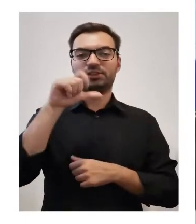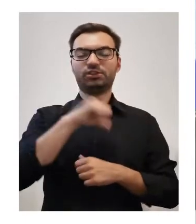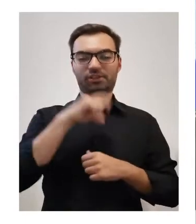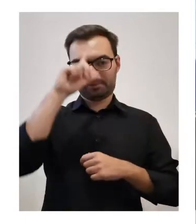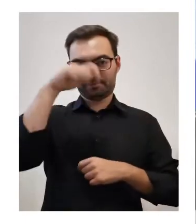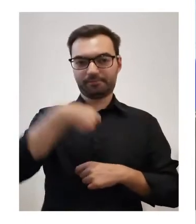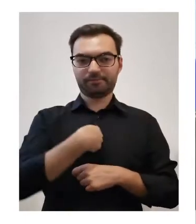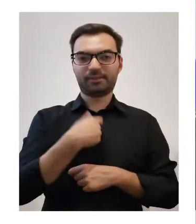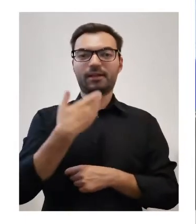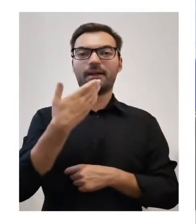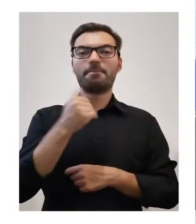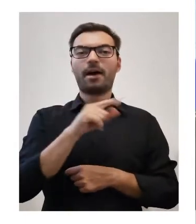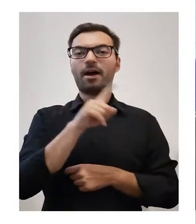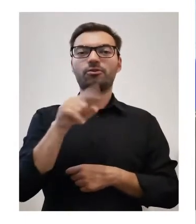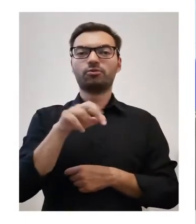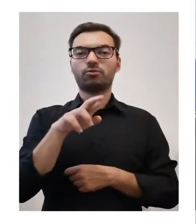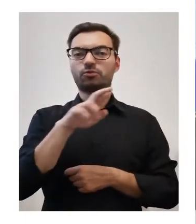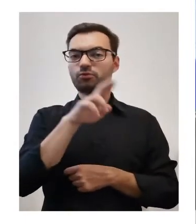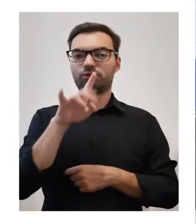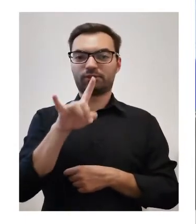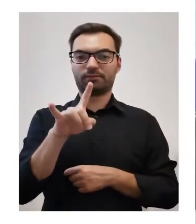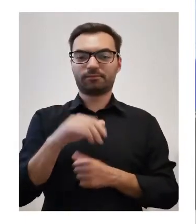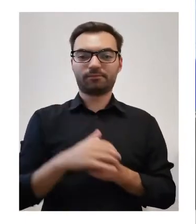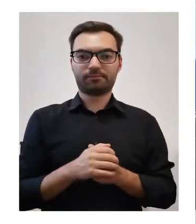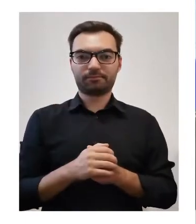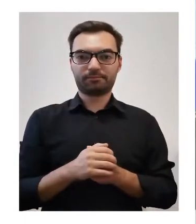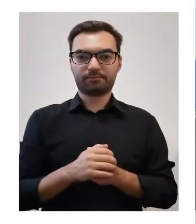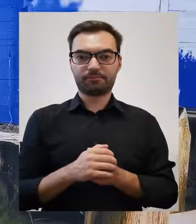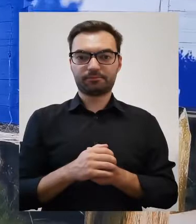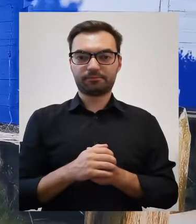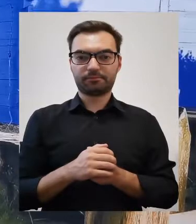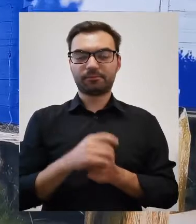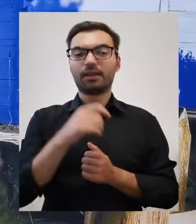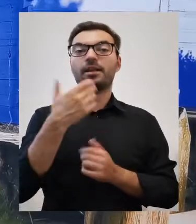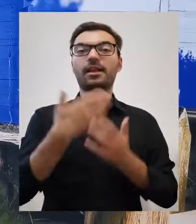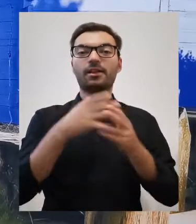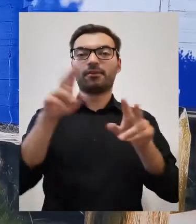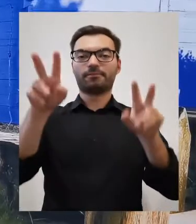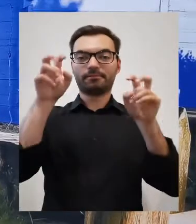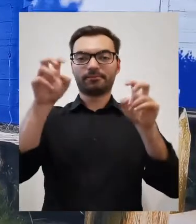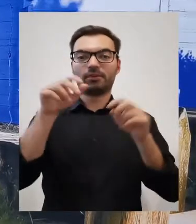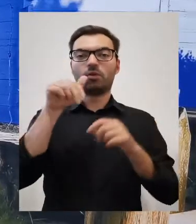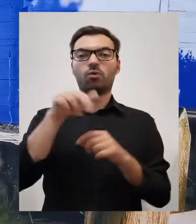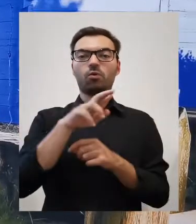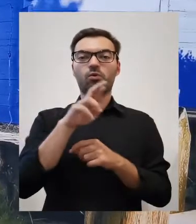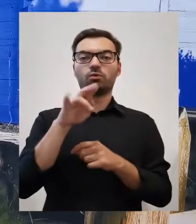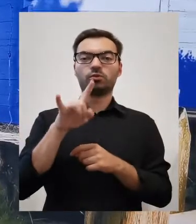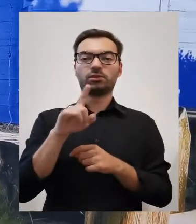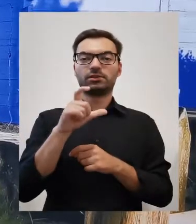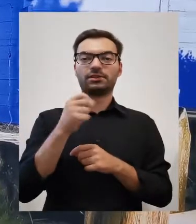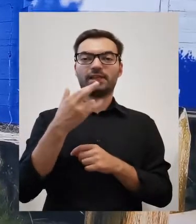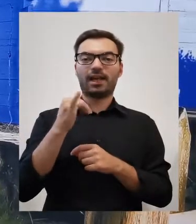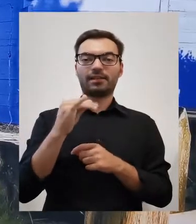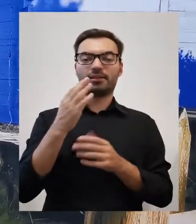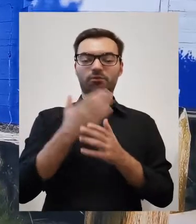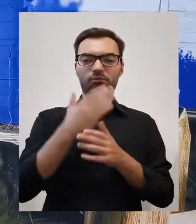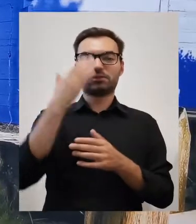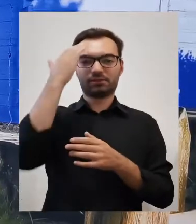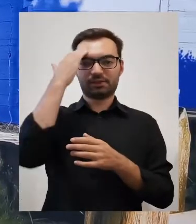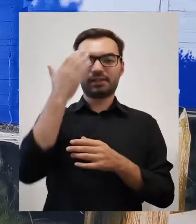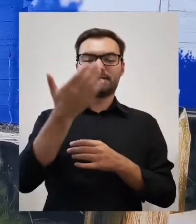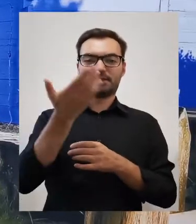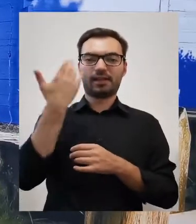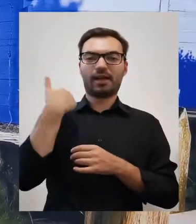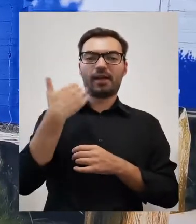terenach nazywali siebie Mazurami. Tak więc nazwa Użycanie, Użyczanie znana